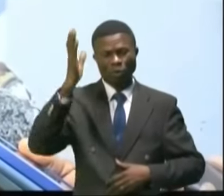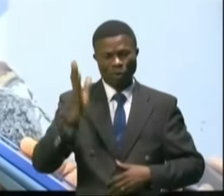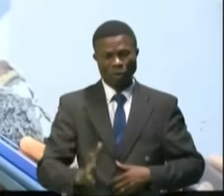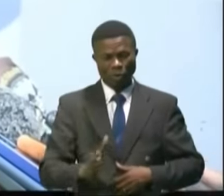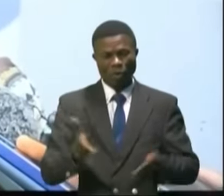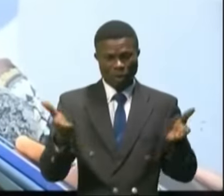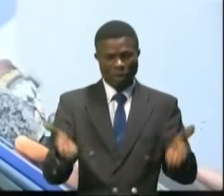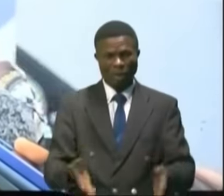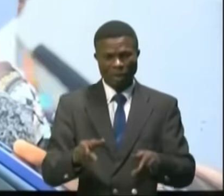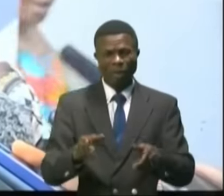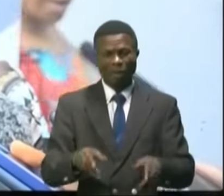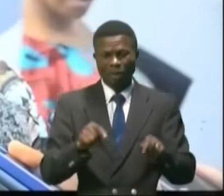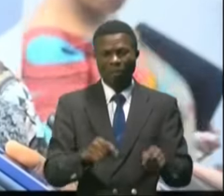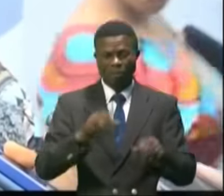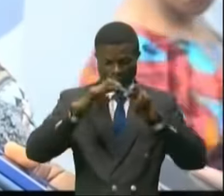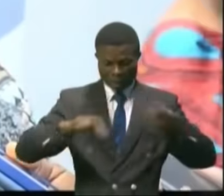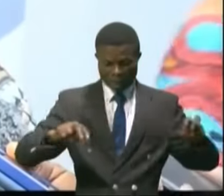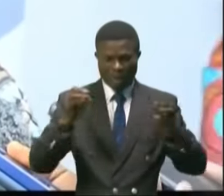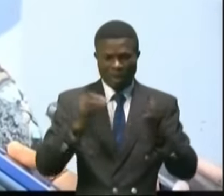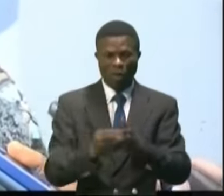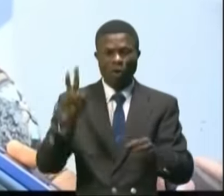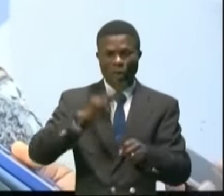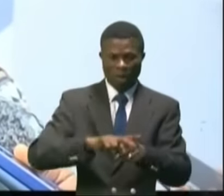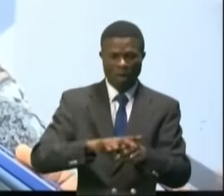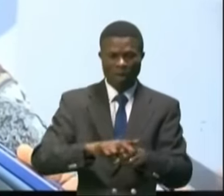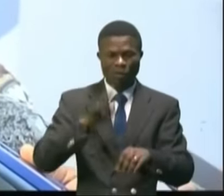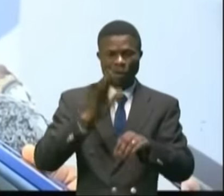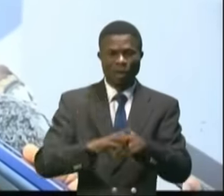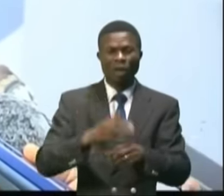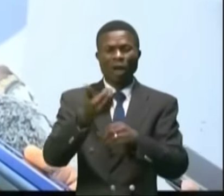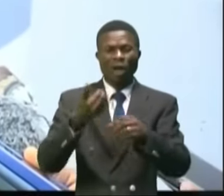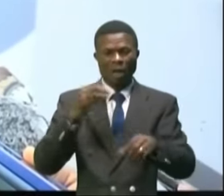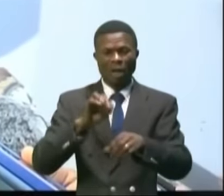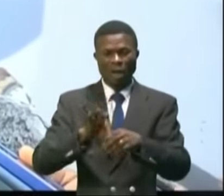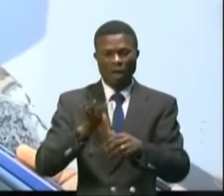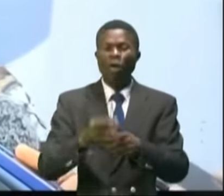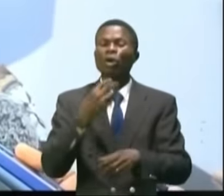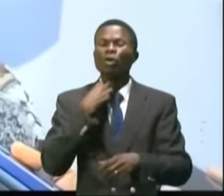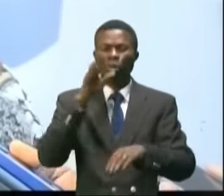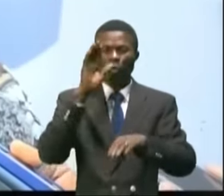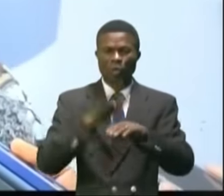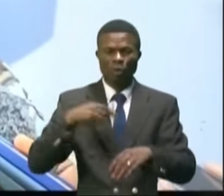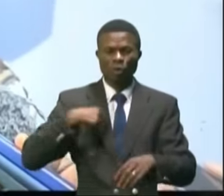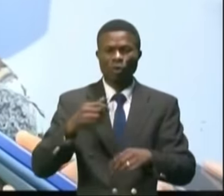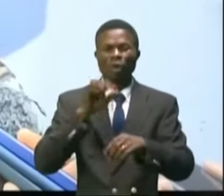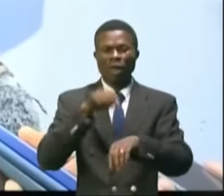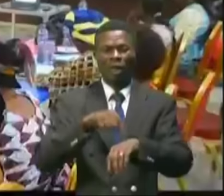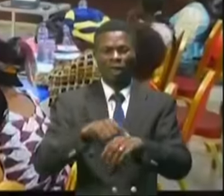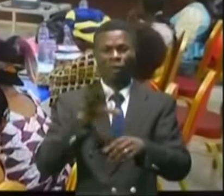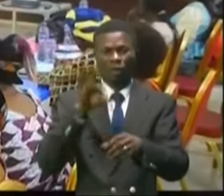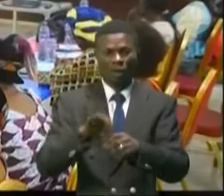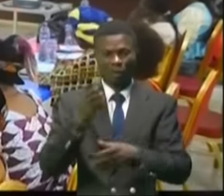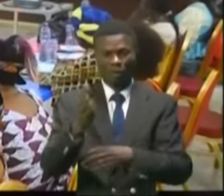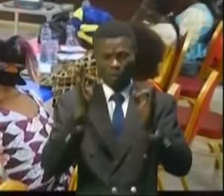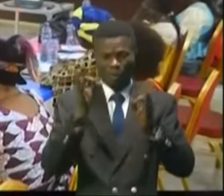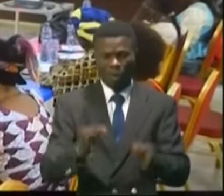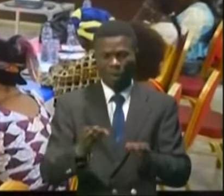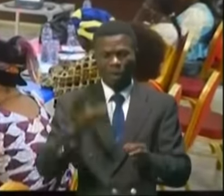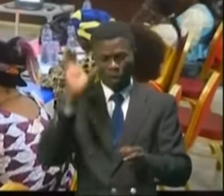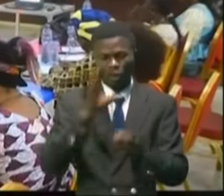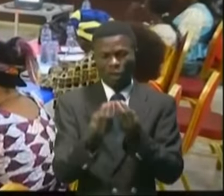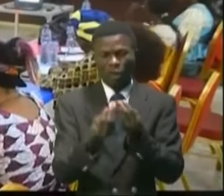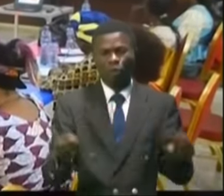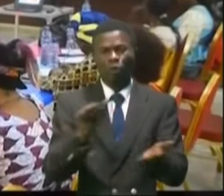sommes là pour réexaminer les violences qu'on a subies, réexaminer les obstacles qui se sont érigés devant nous, mais dire comment les